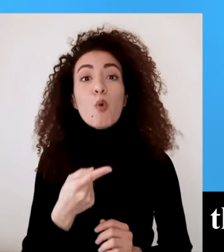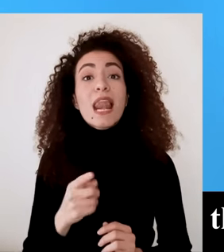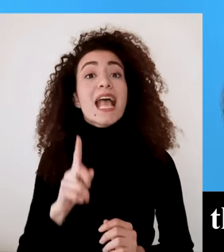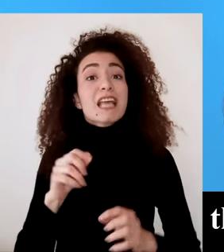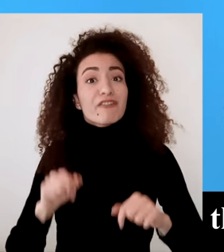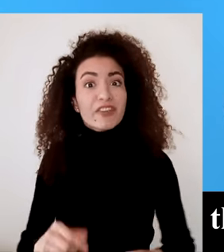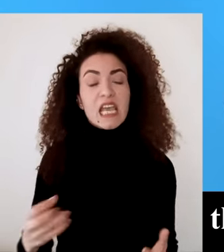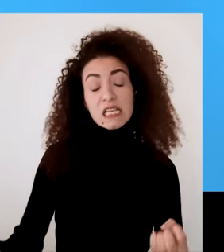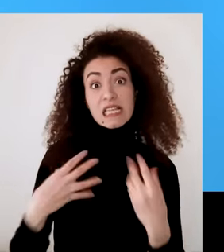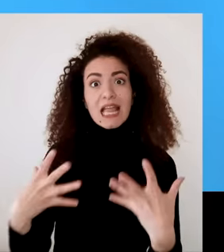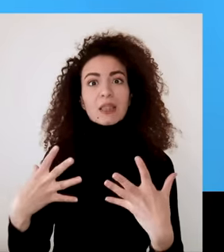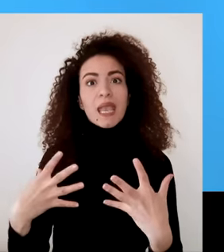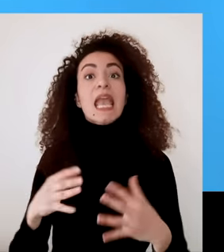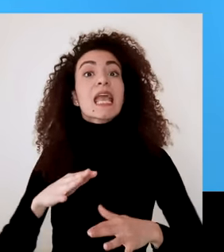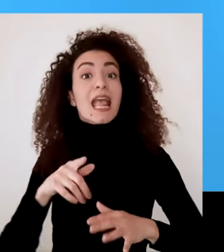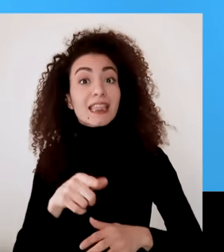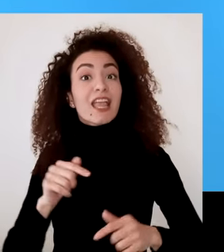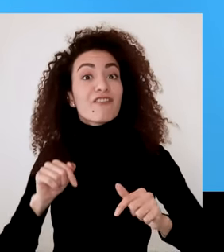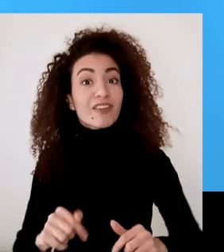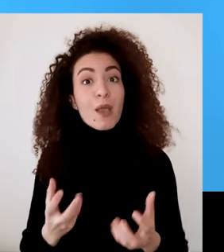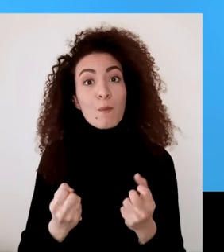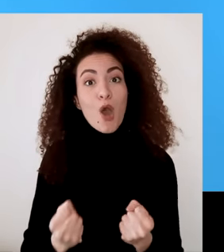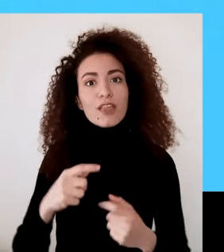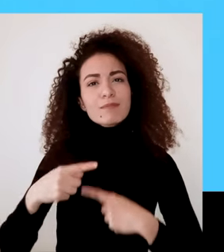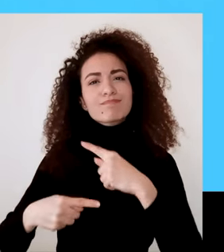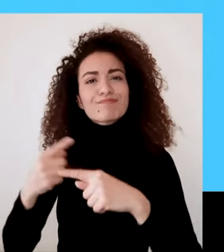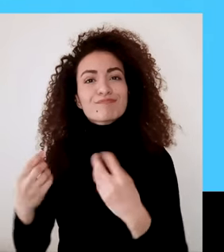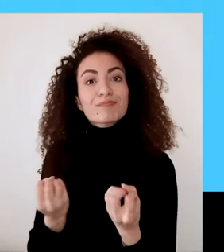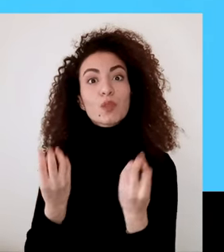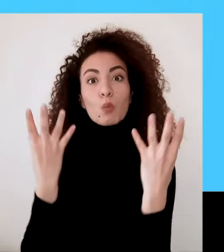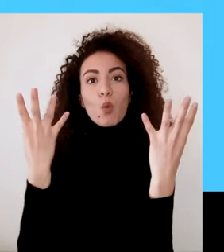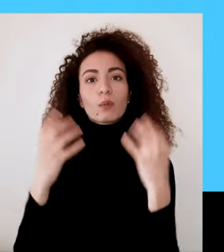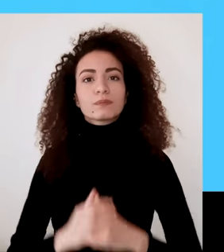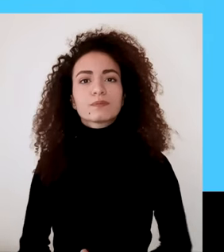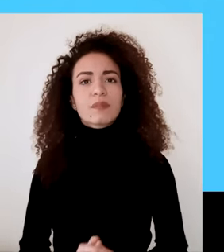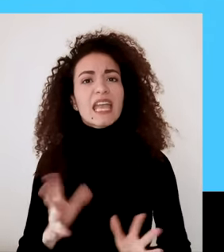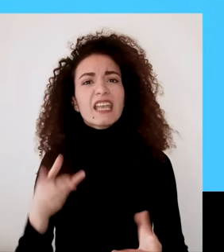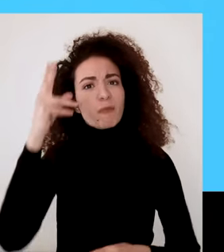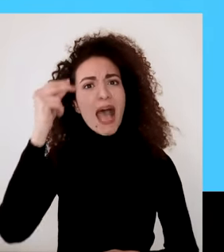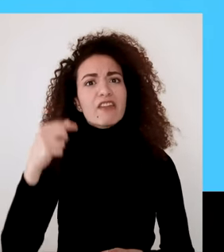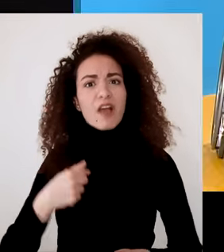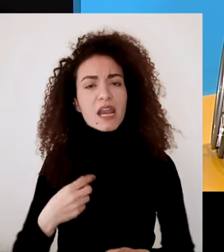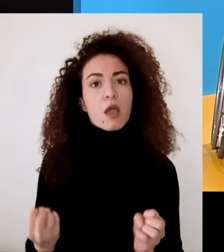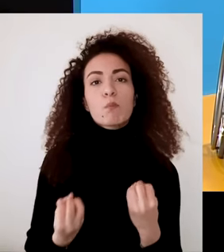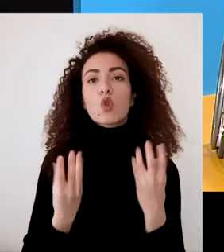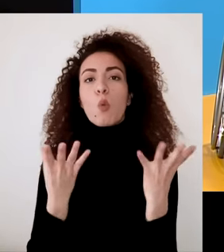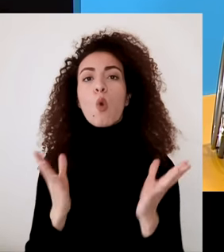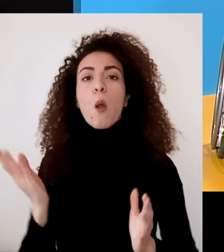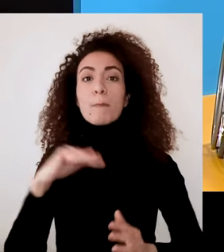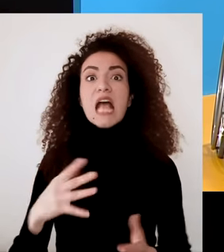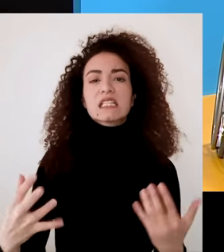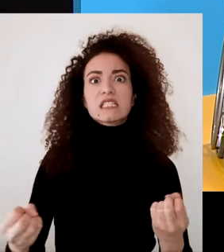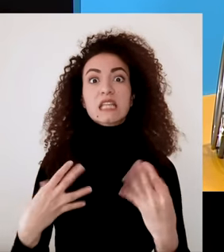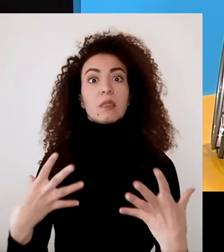النمو بعد الصدمة من بعد اختباره للصعوبات كيف تظهر ثمار النمو بعد الصدمة؟ أولا قوة